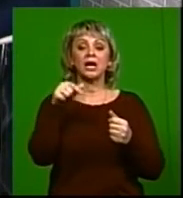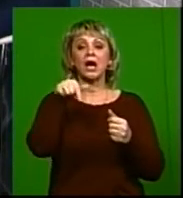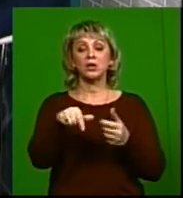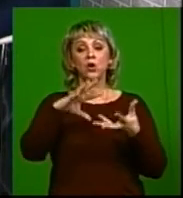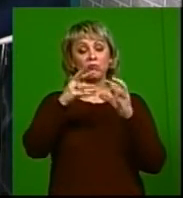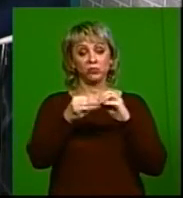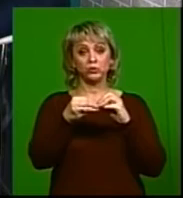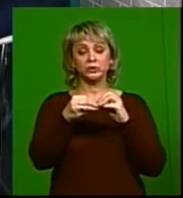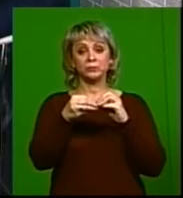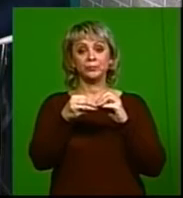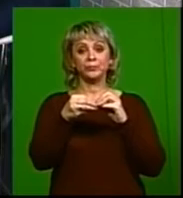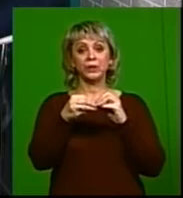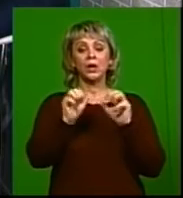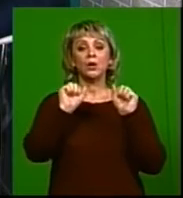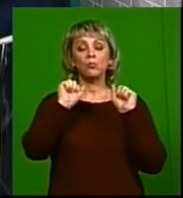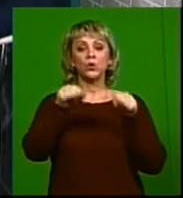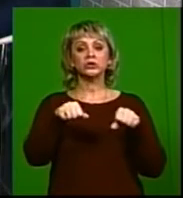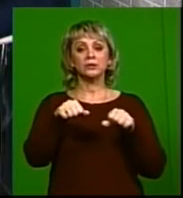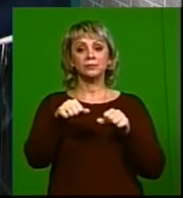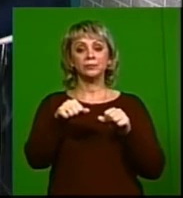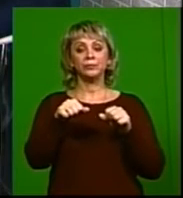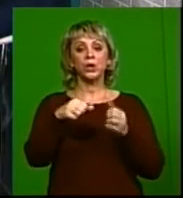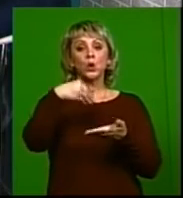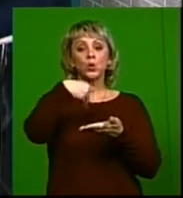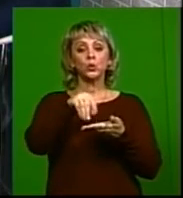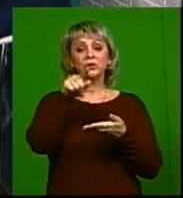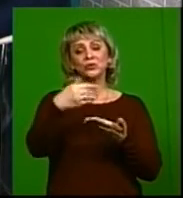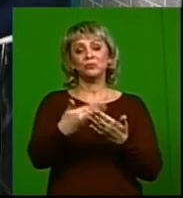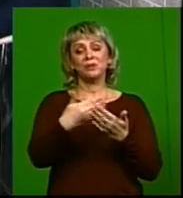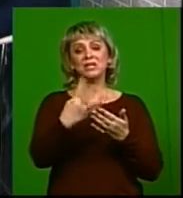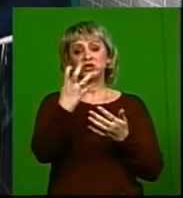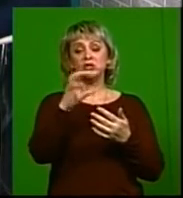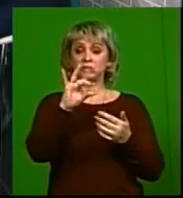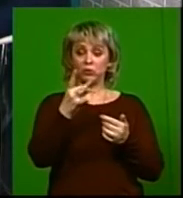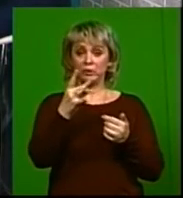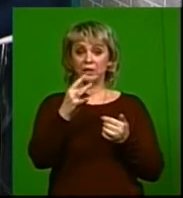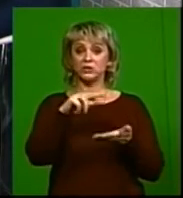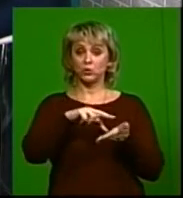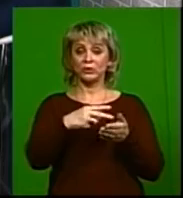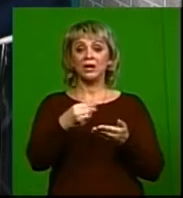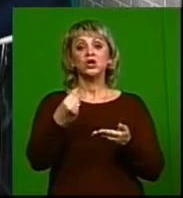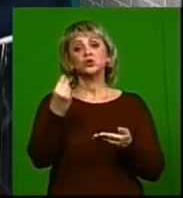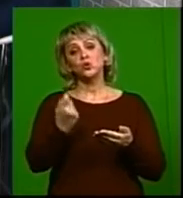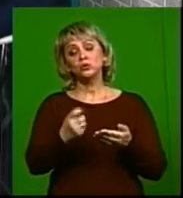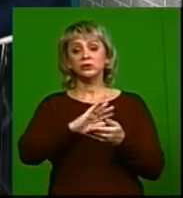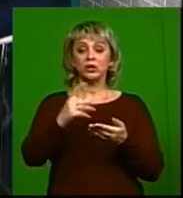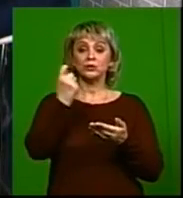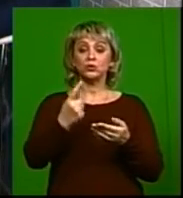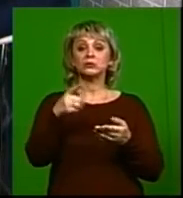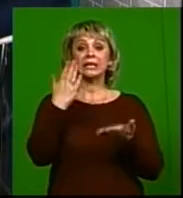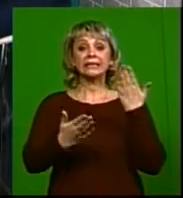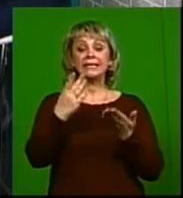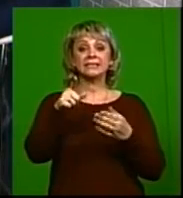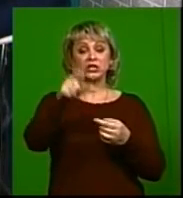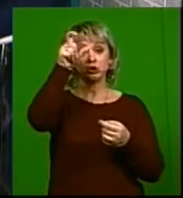общем-то, можно купить его, он стоит порядка 400 рублей. Ну, дешево, не дешево, но вот если